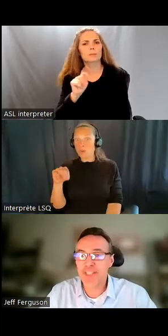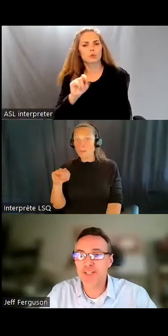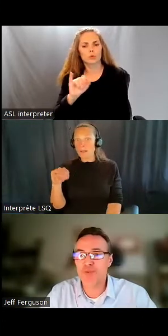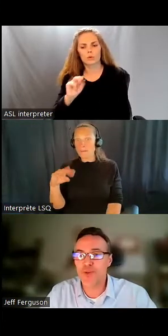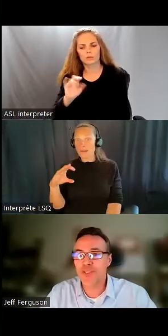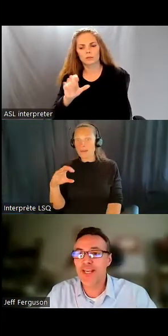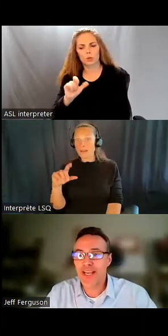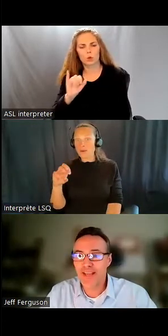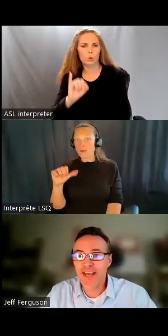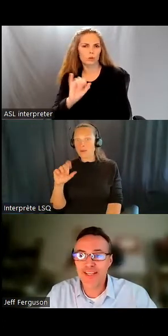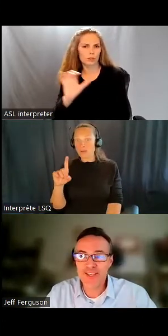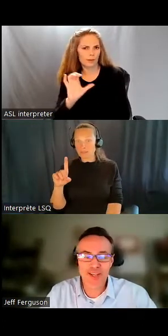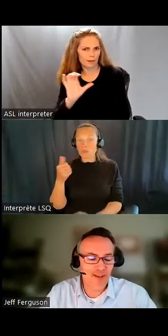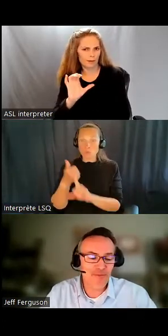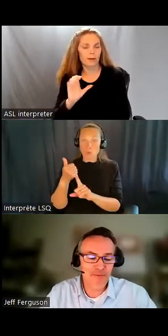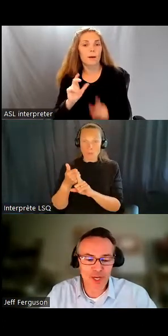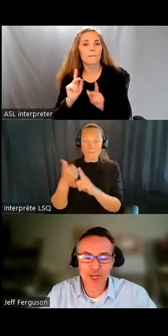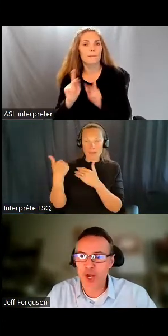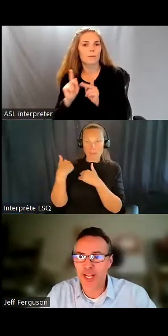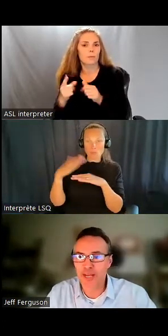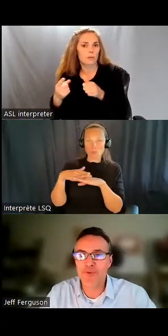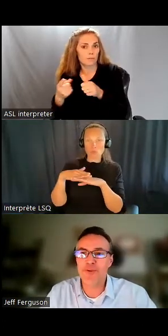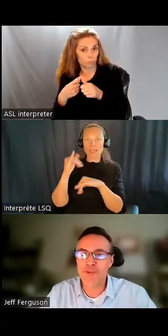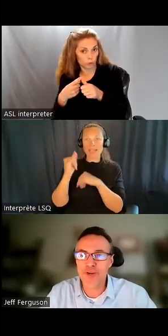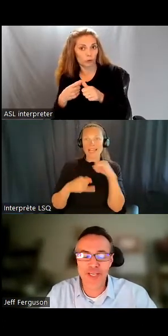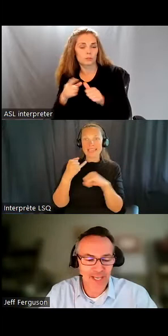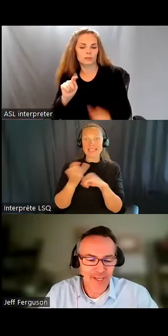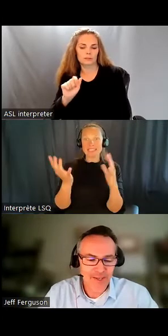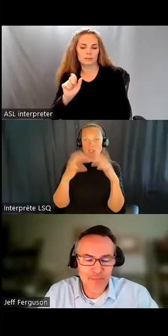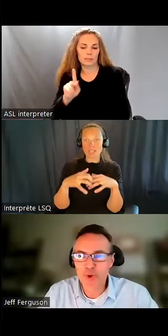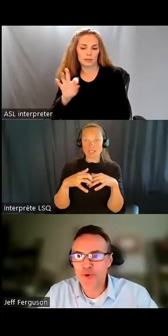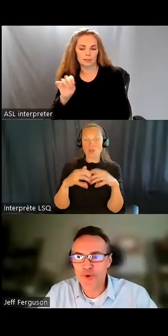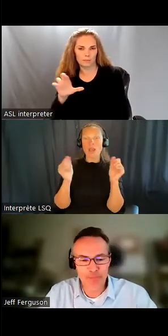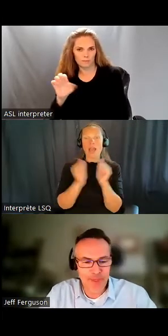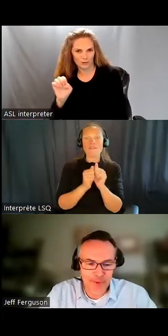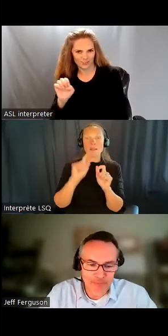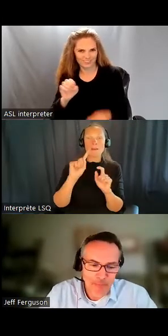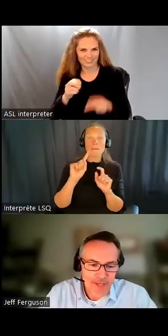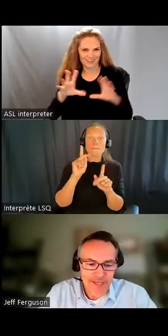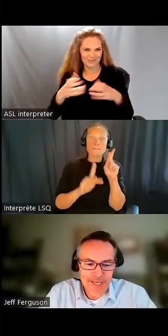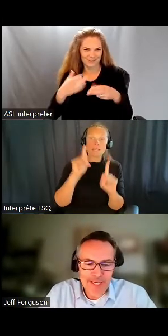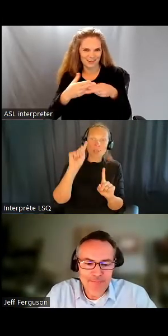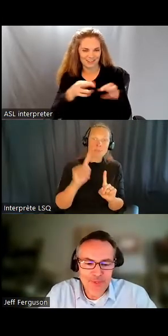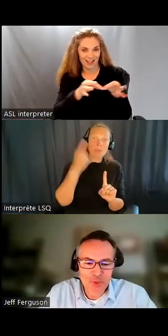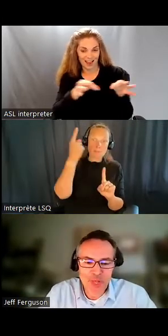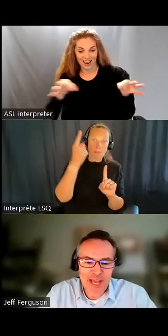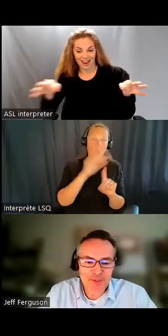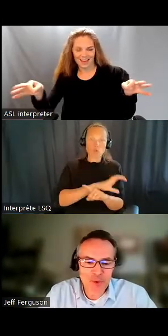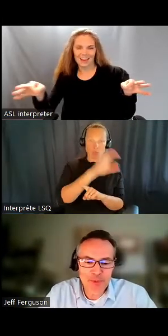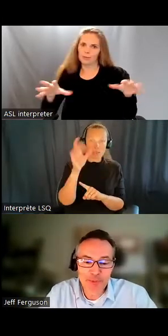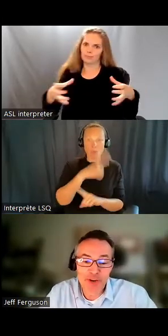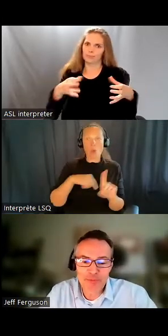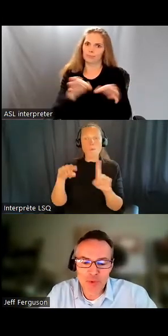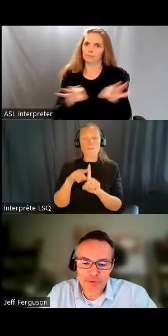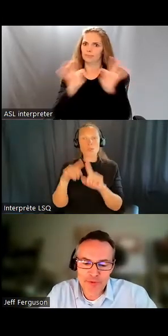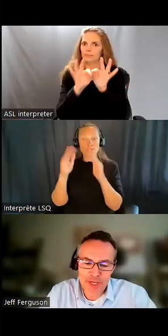conjoint sur la désinstitutionnalisation entre Inclusion Canada et Personnes d'abord du Canada. Et c'est un nom long pour un